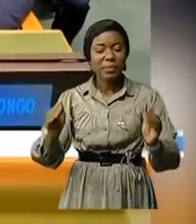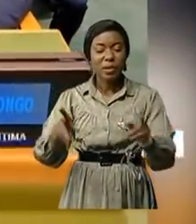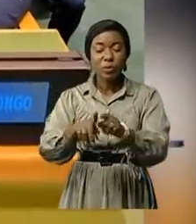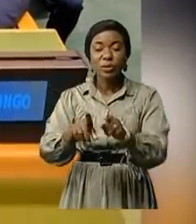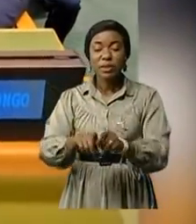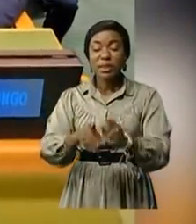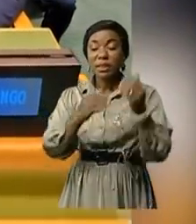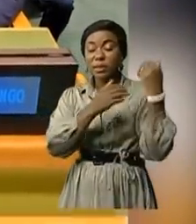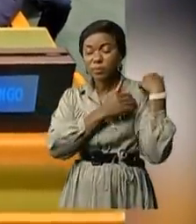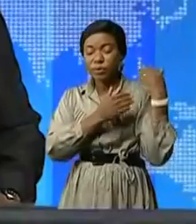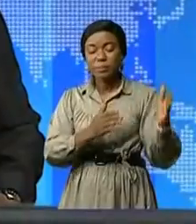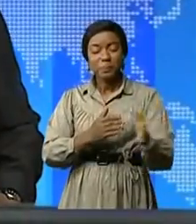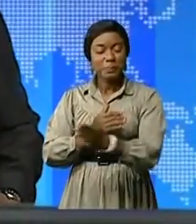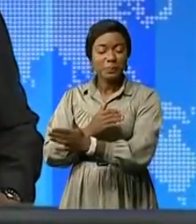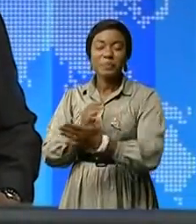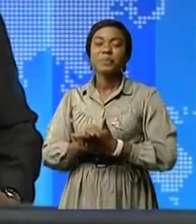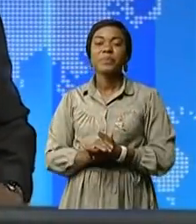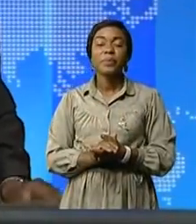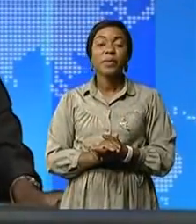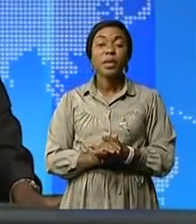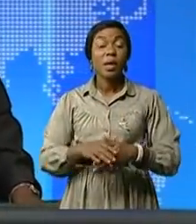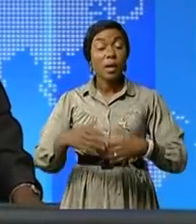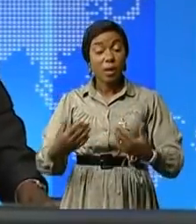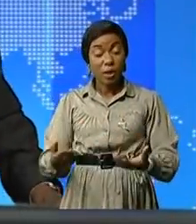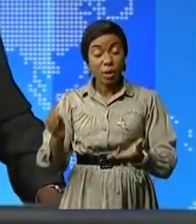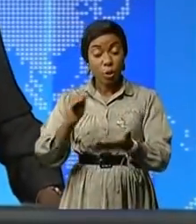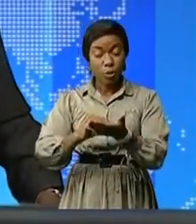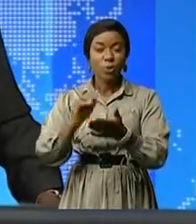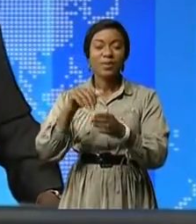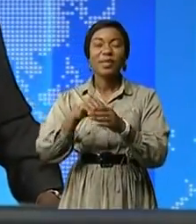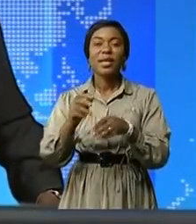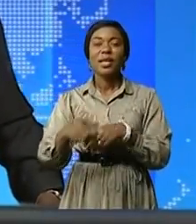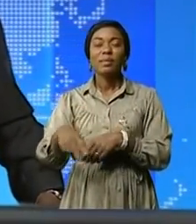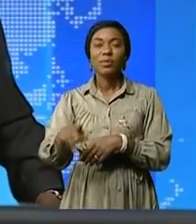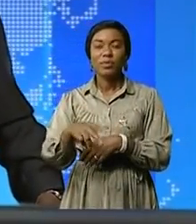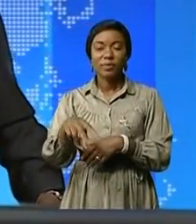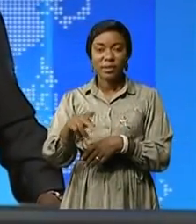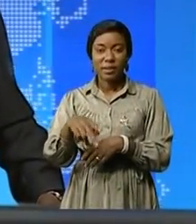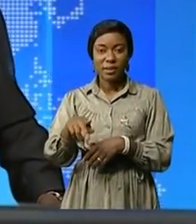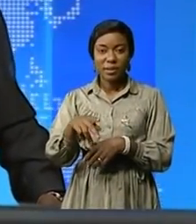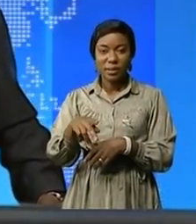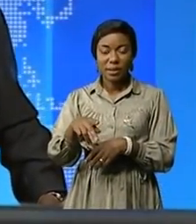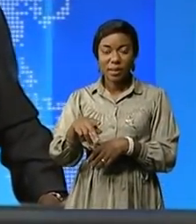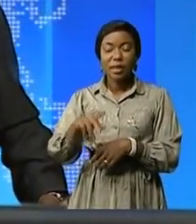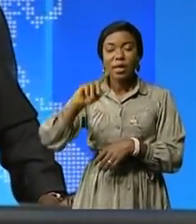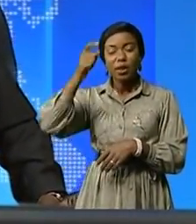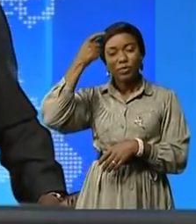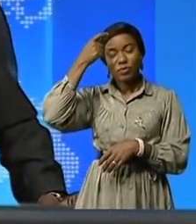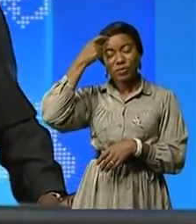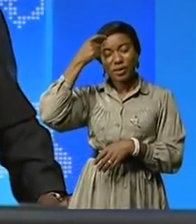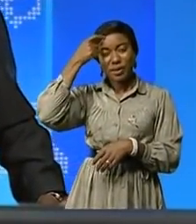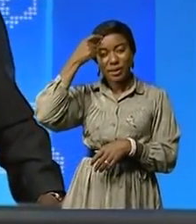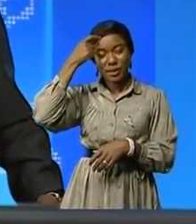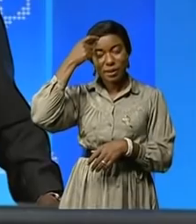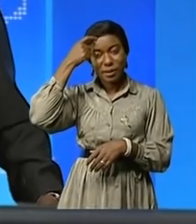responsabilités. Et en province Justin Louemba Makoso gouverneur intérimaire de